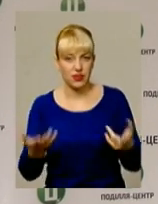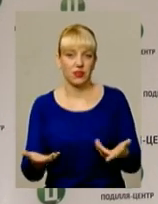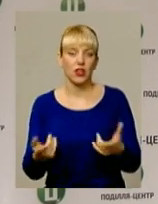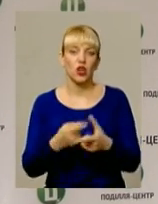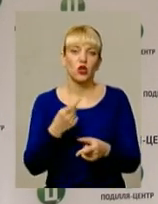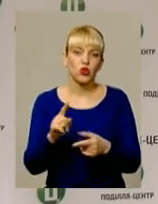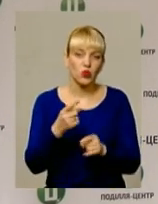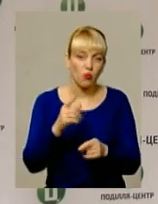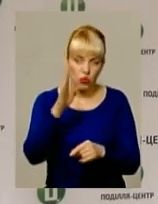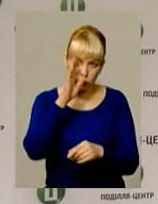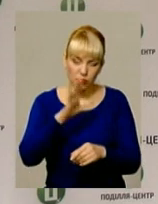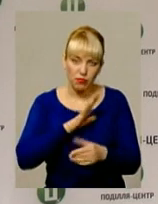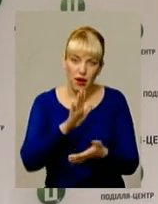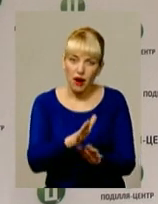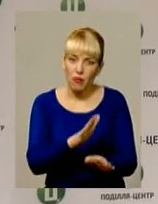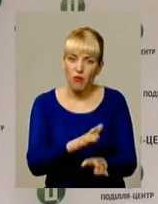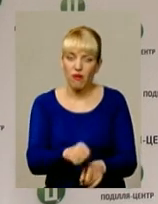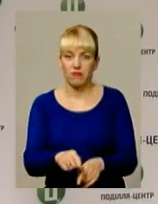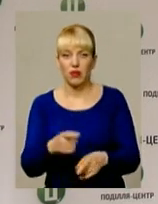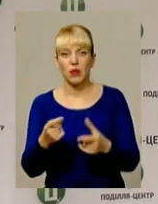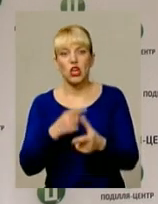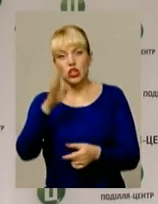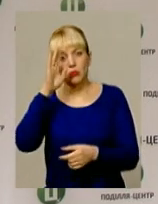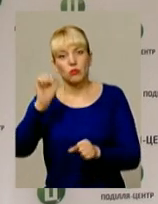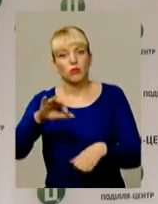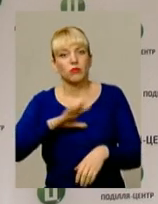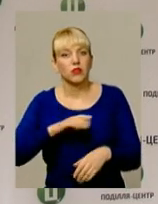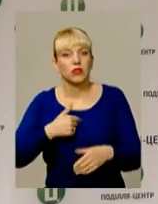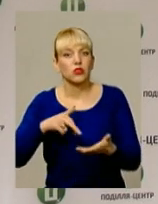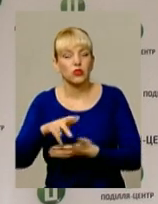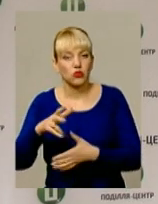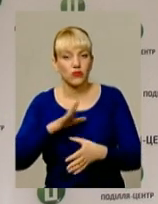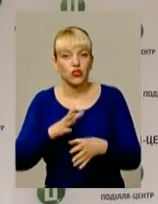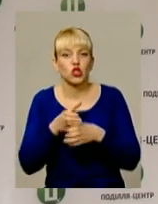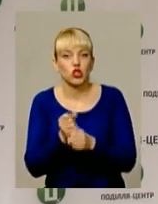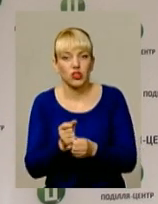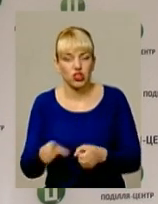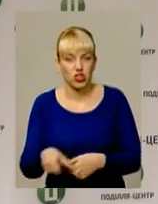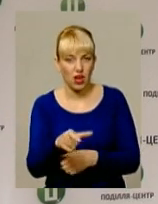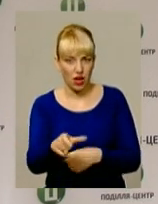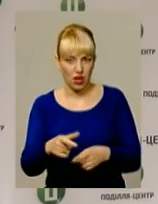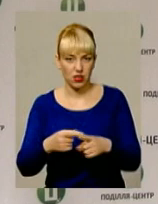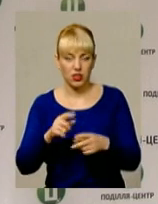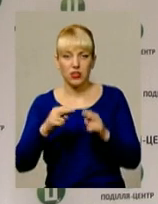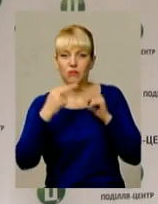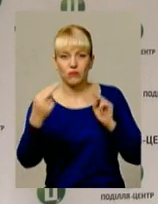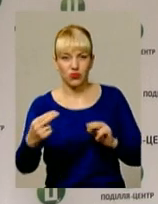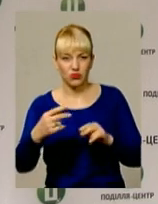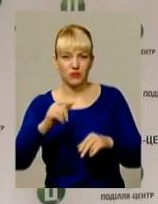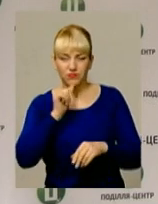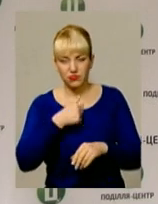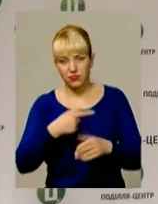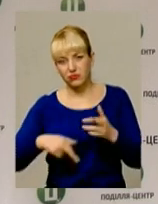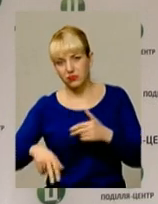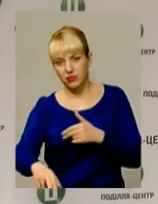перебував. Тобто чи він йшов, хотів скоротити шлях і перейти не дорогу, не через місто, спуститися вниз і